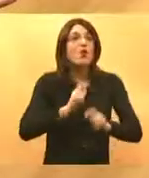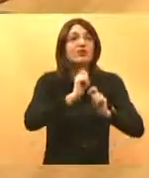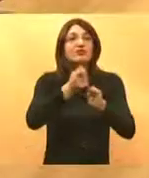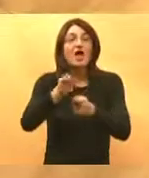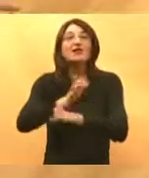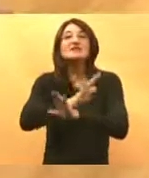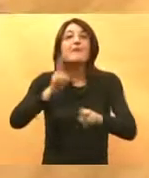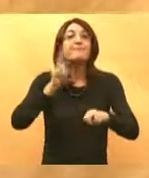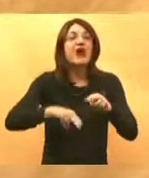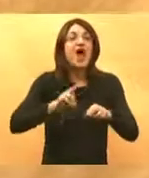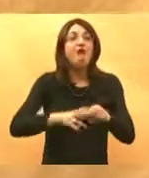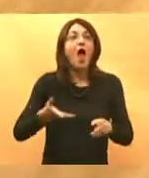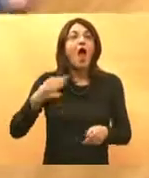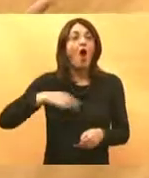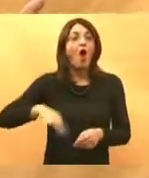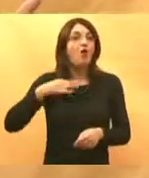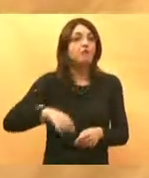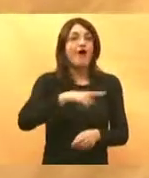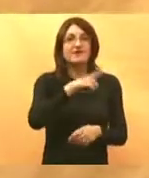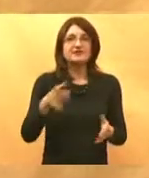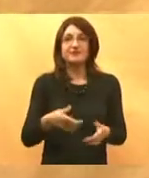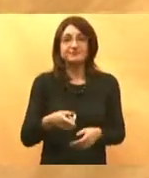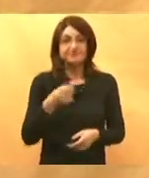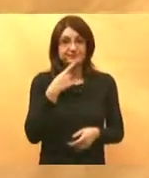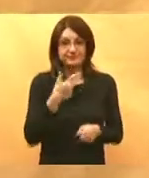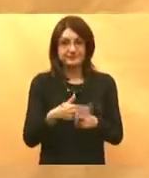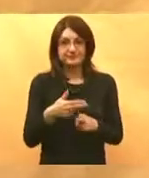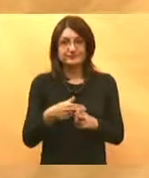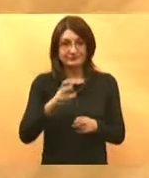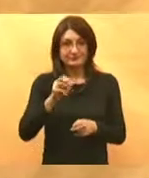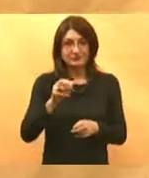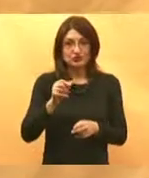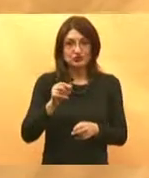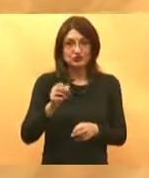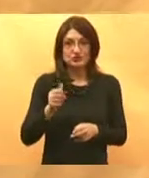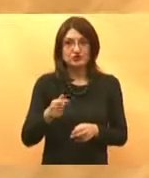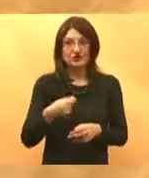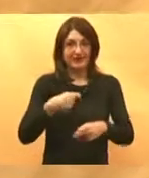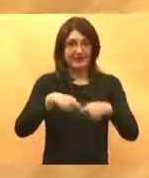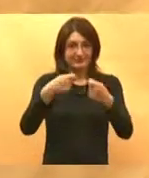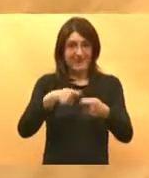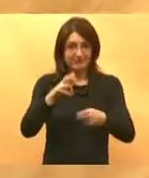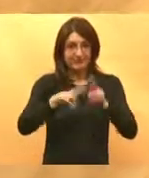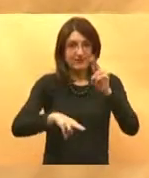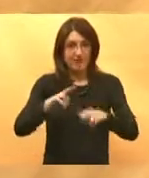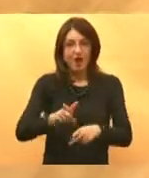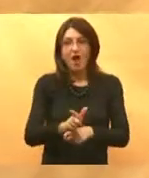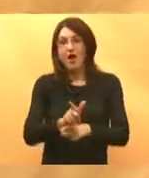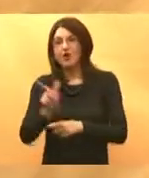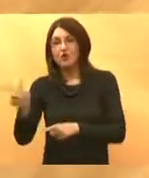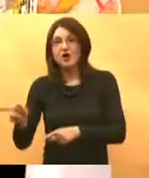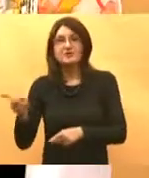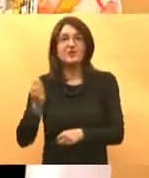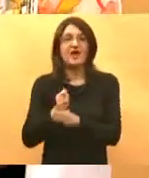obveza ne možemo dati sve ljekove za dijabete s diabetičarima koji će sa strane sad ste me lagano odveli u ljekove